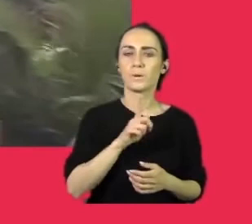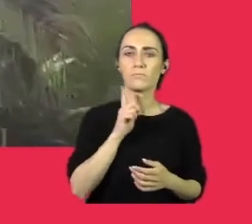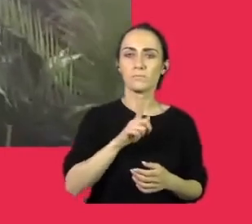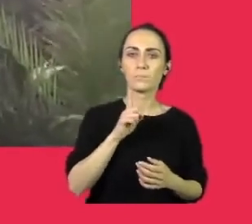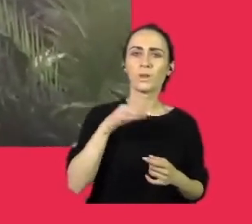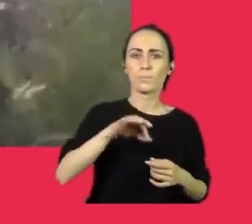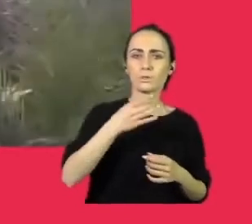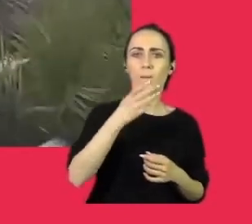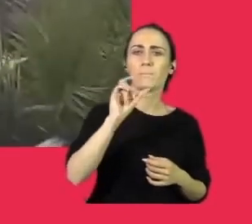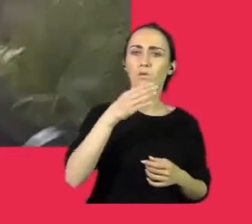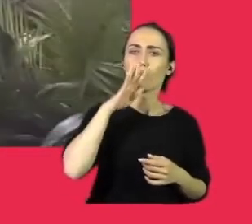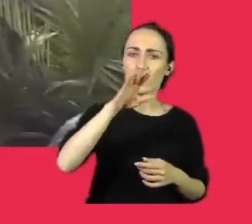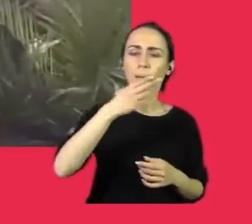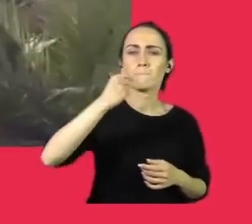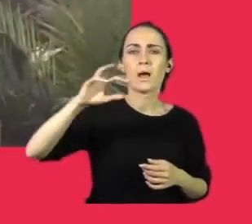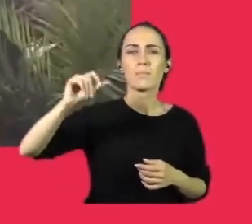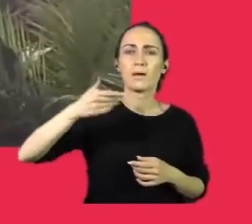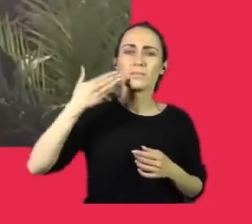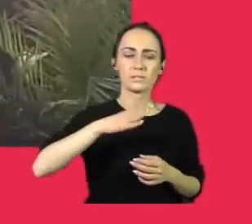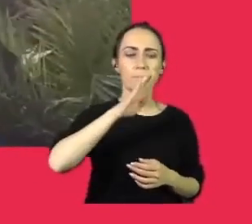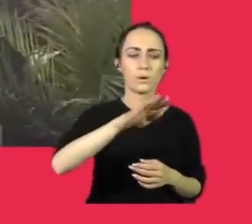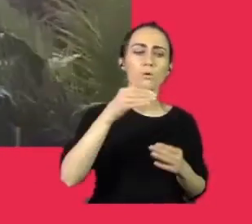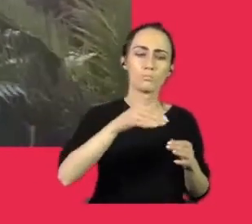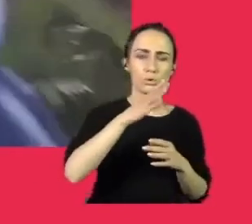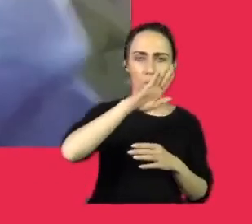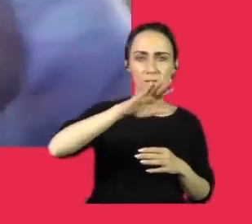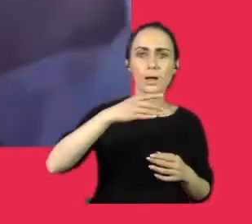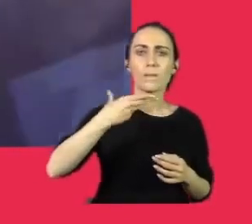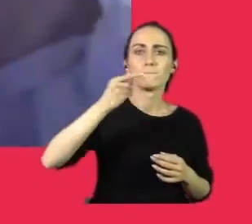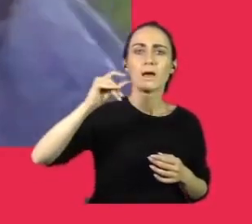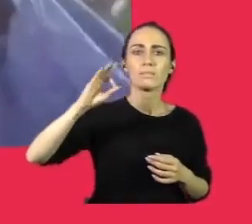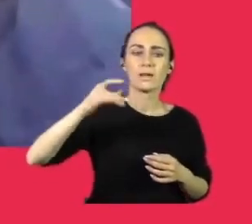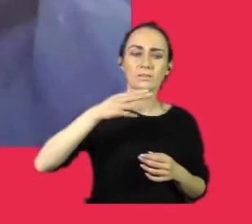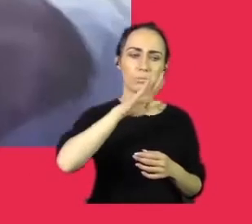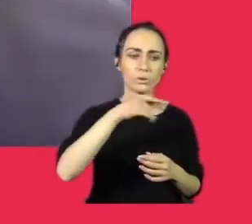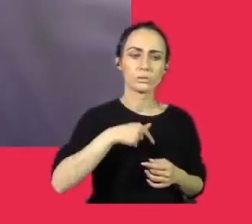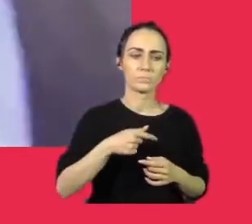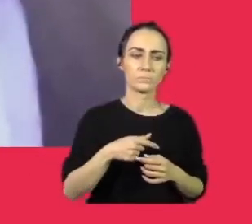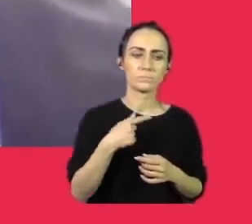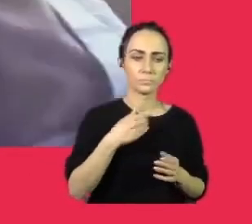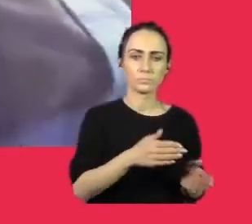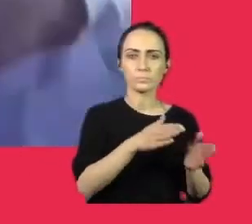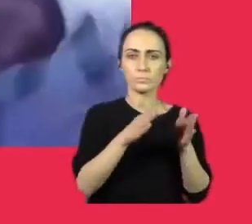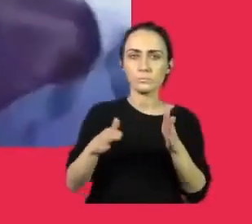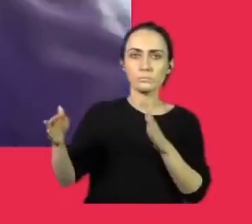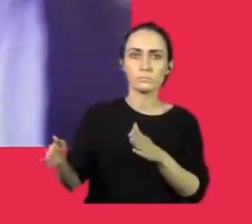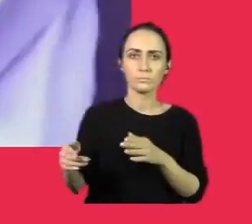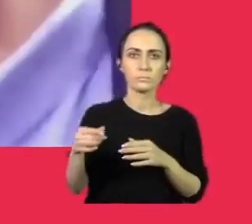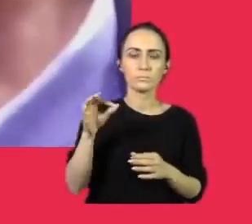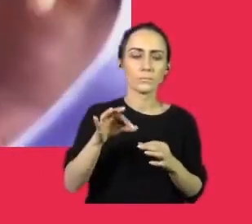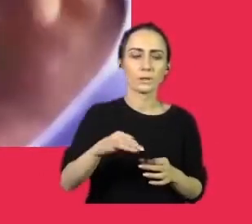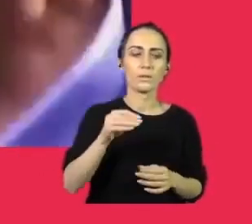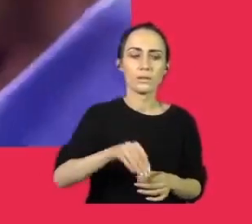pokazać Pawłowi Manata? Ja mam wrażenie, że... Możemy, musimy się przesunąć, bo manaty w tej chwili